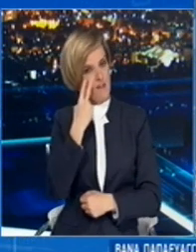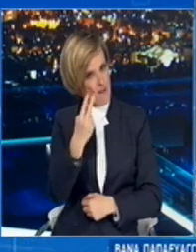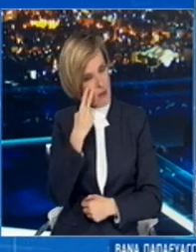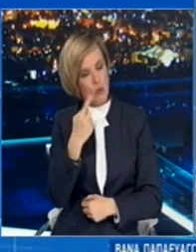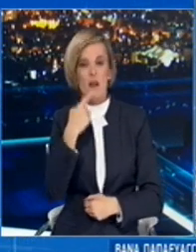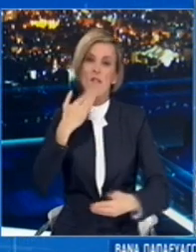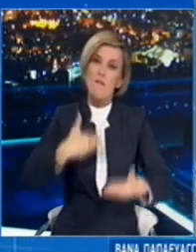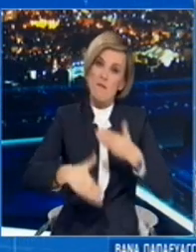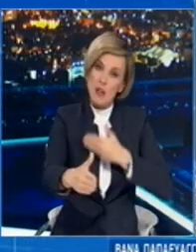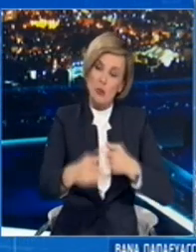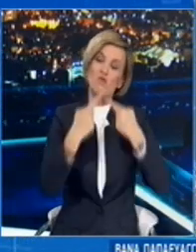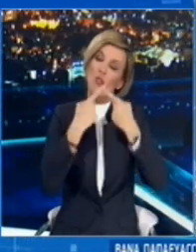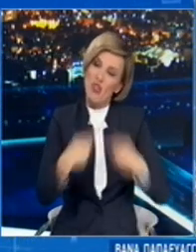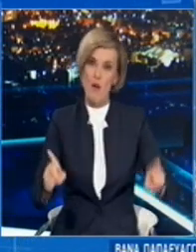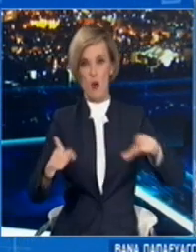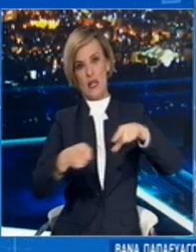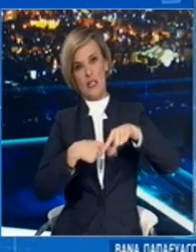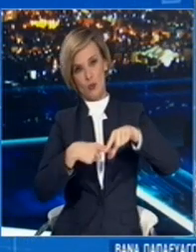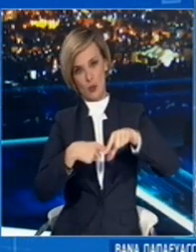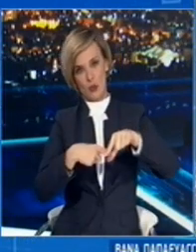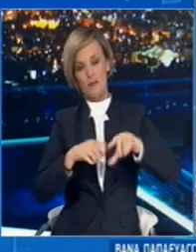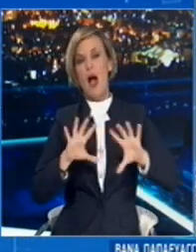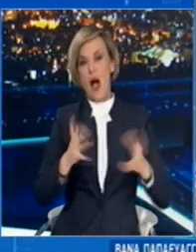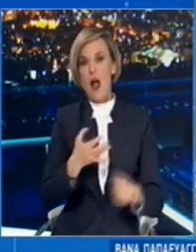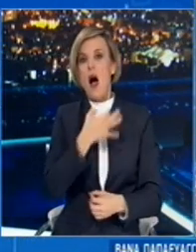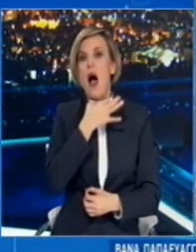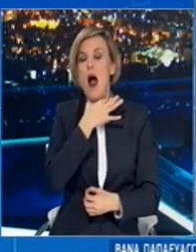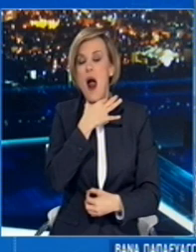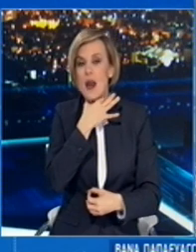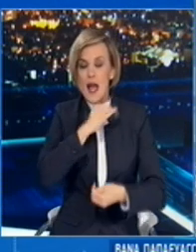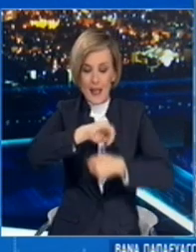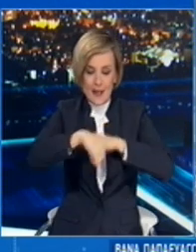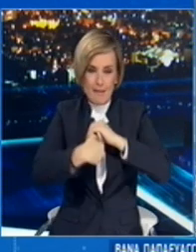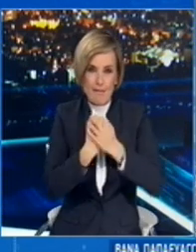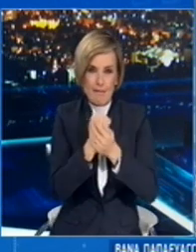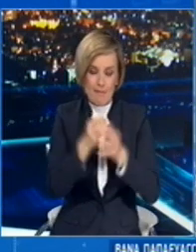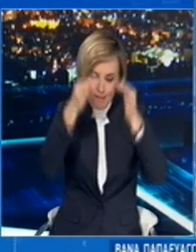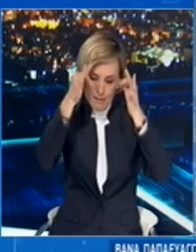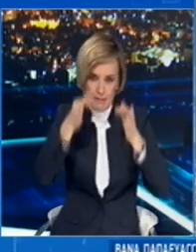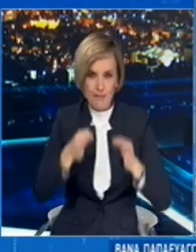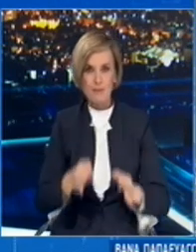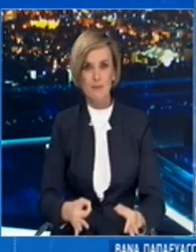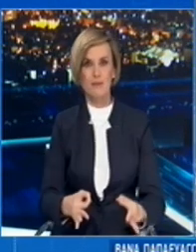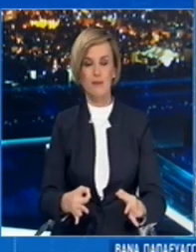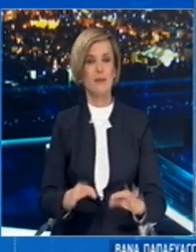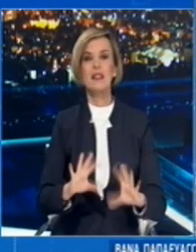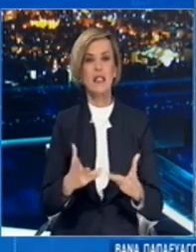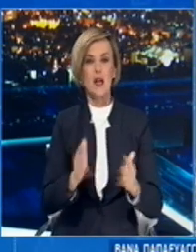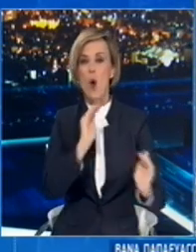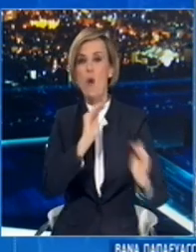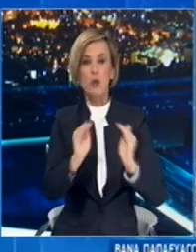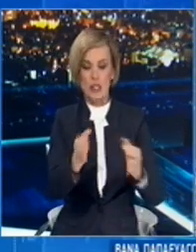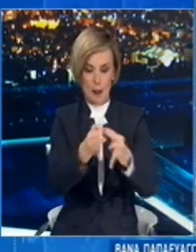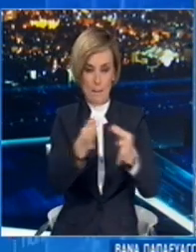διαφορετικά Χριστούγεννα, έχουν πιστεί για την ανάγκη σχολαστικής τήρησης των διεγείων που μοναδικού στόχο έχουν την προστασία μας